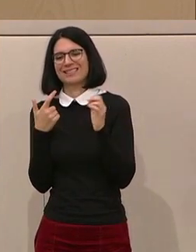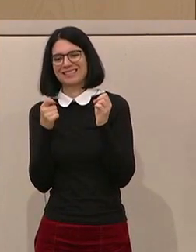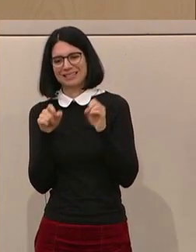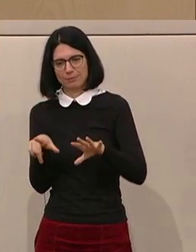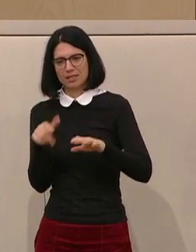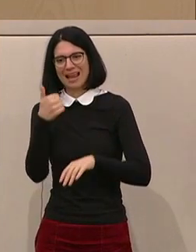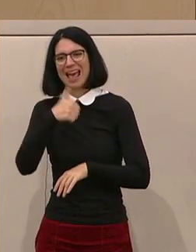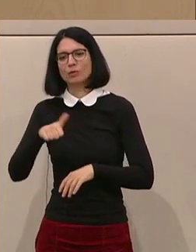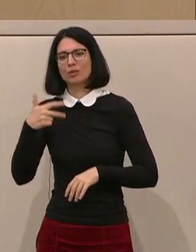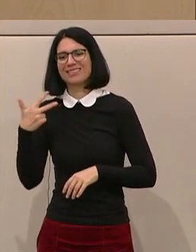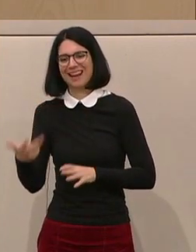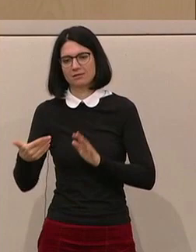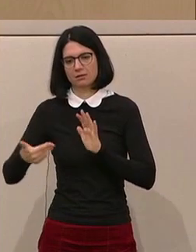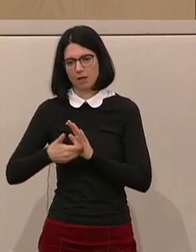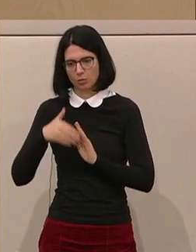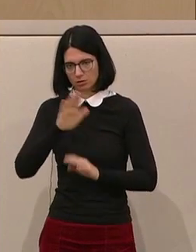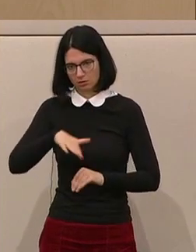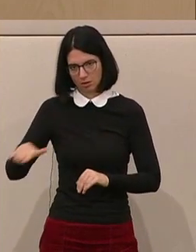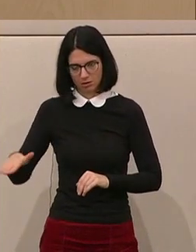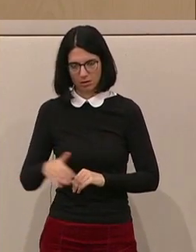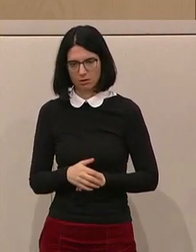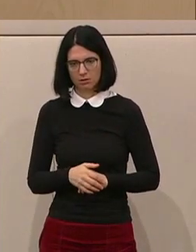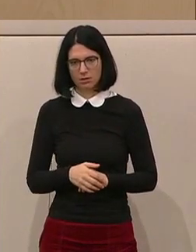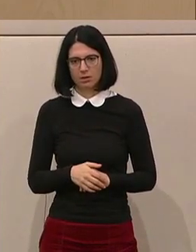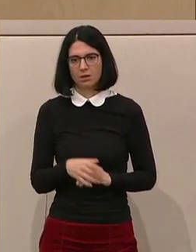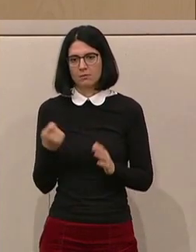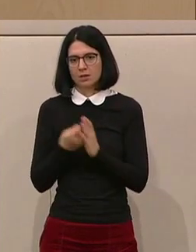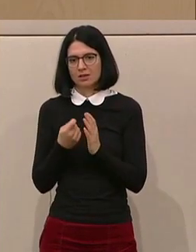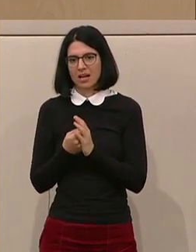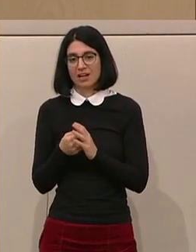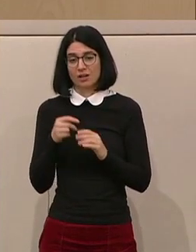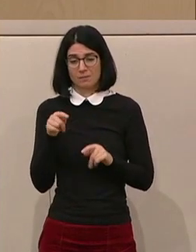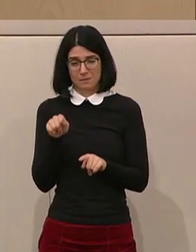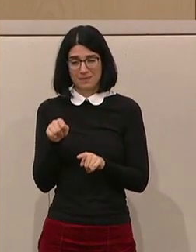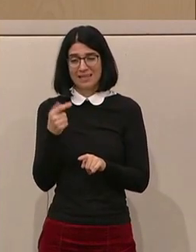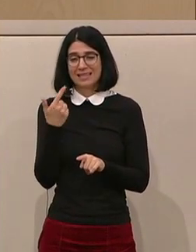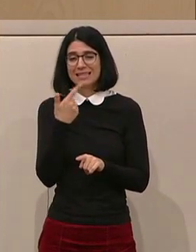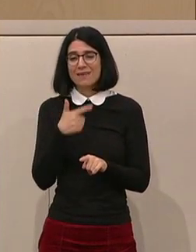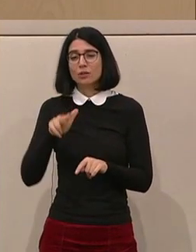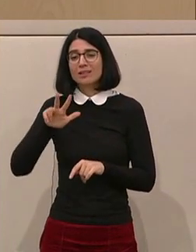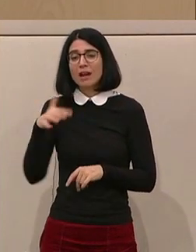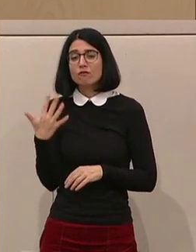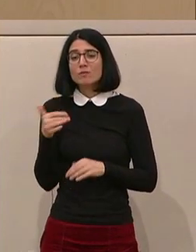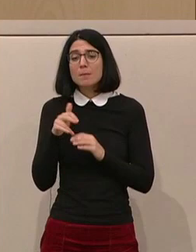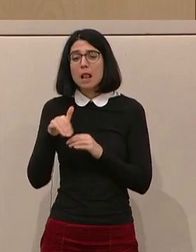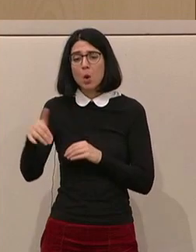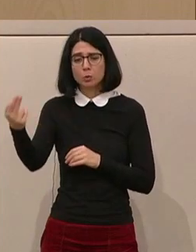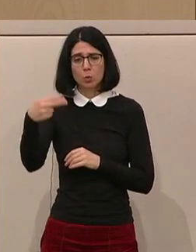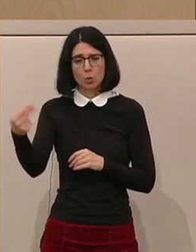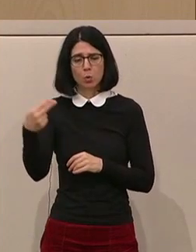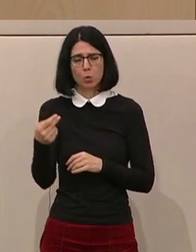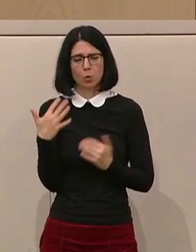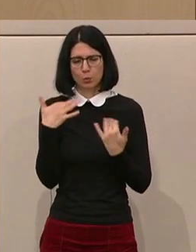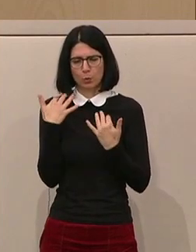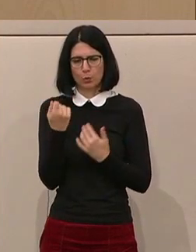130.000 Kinder mit einem Betrag von 253 Millionen Euro. Und das